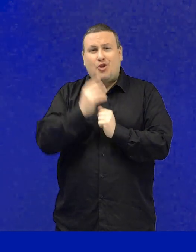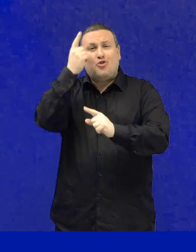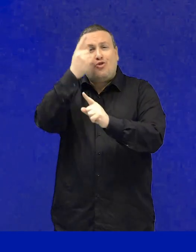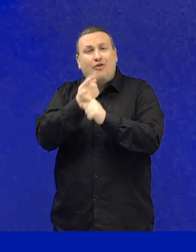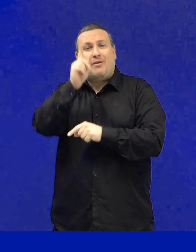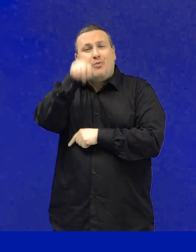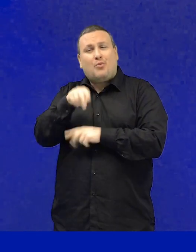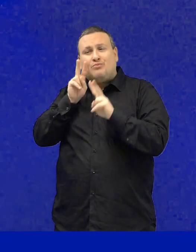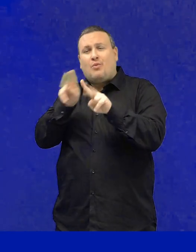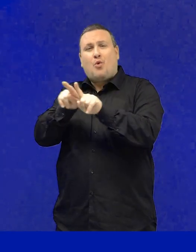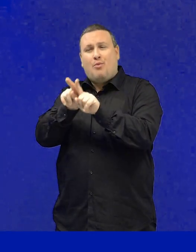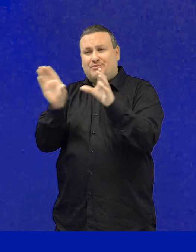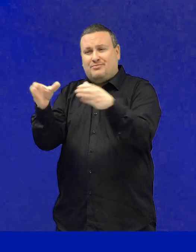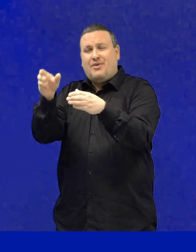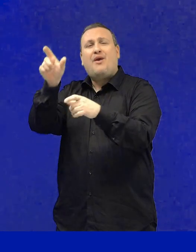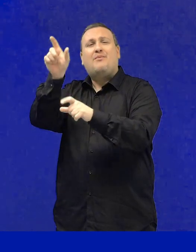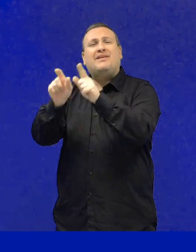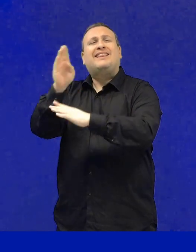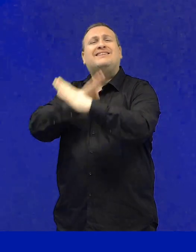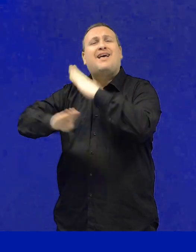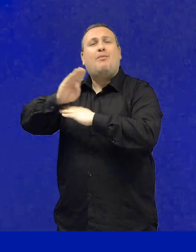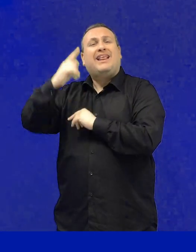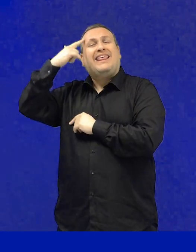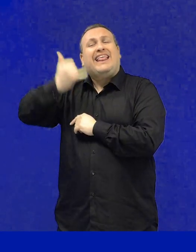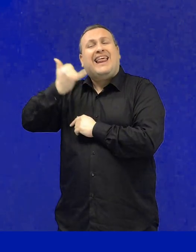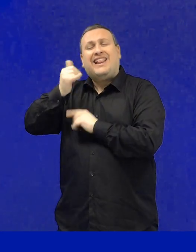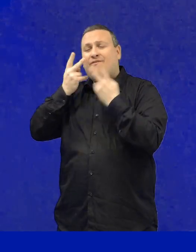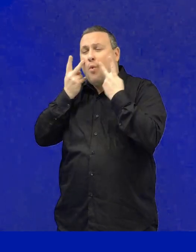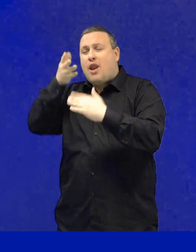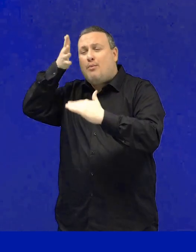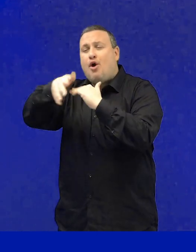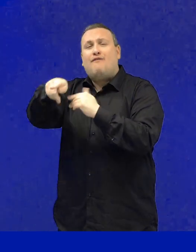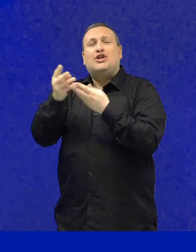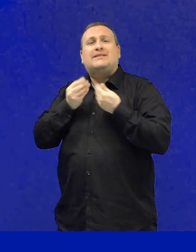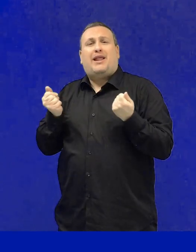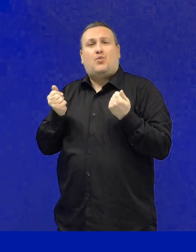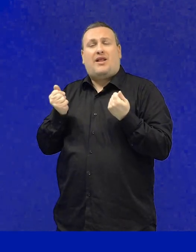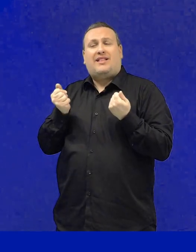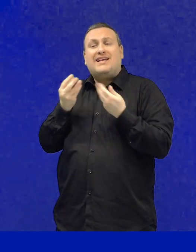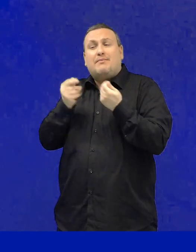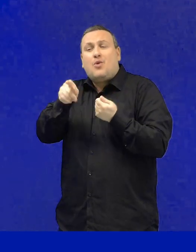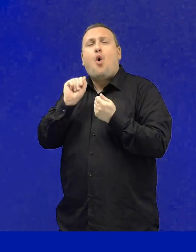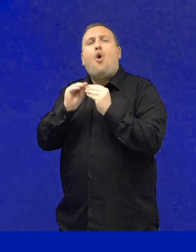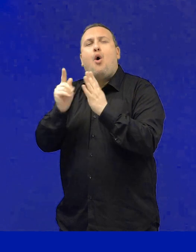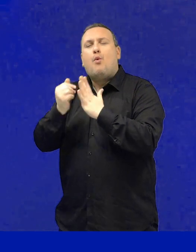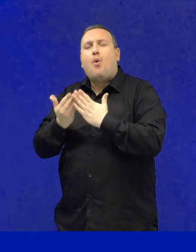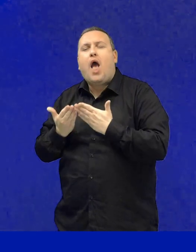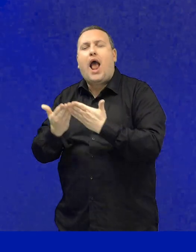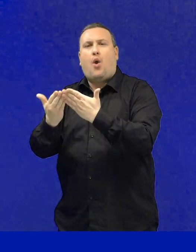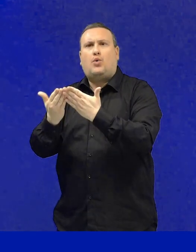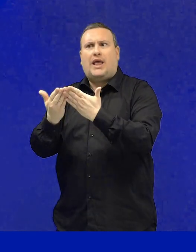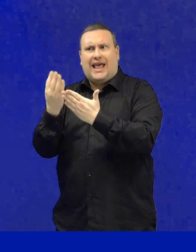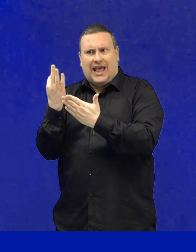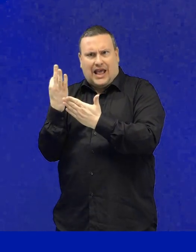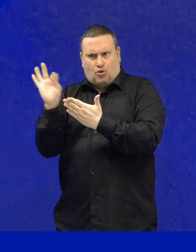guardare di più alla spiritualità delle persone con disabilità intellettiva e a quanto sia importante per loro e